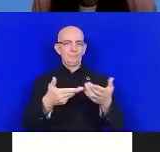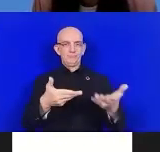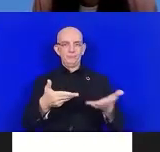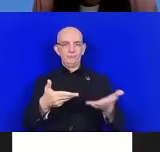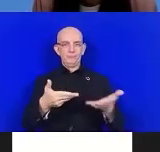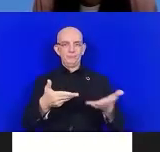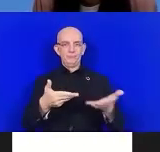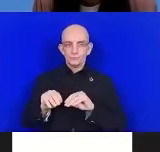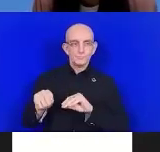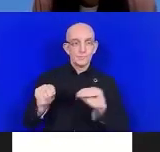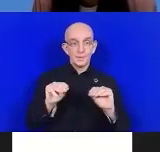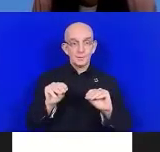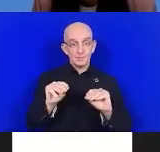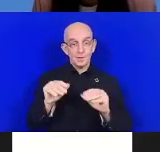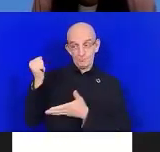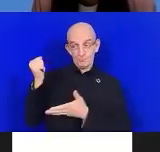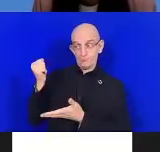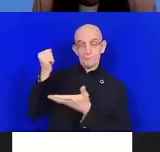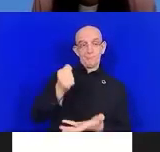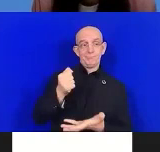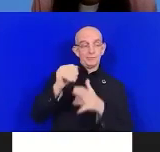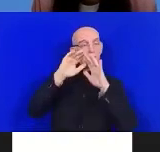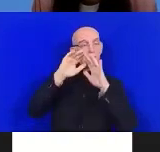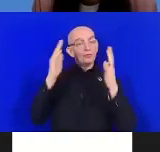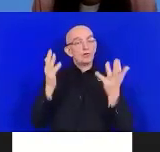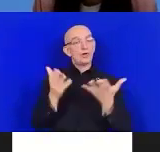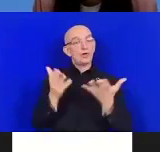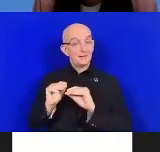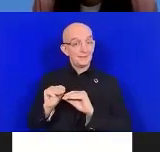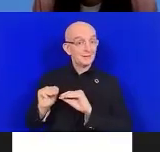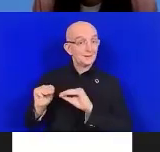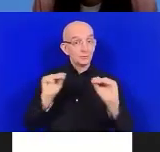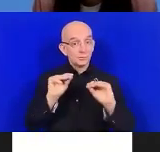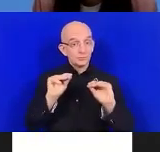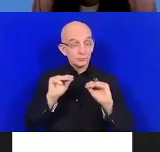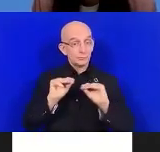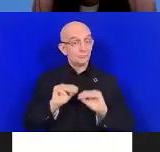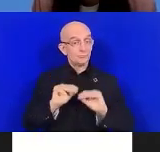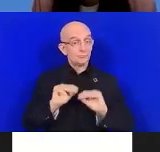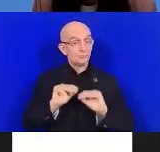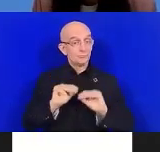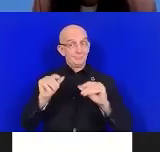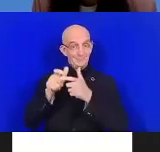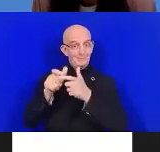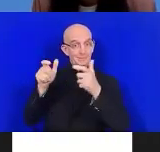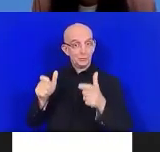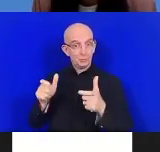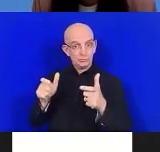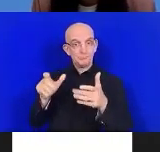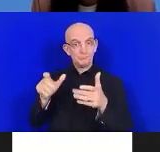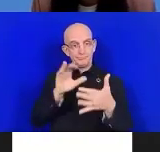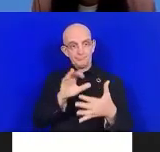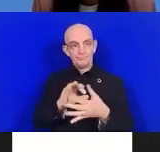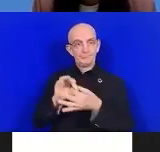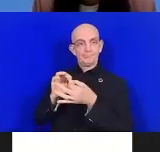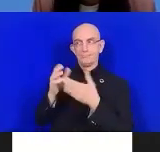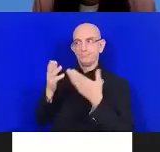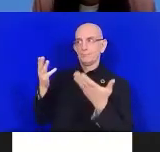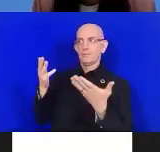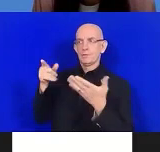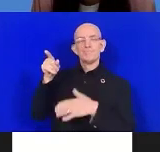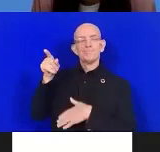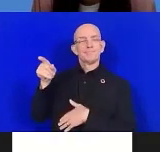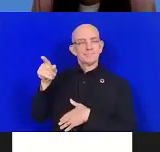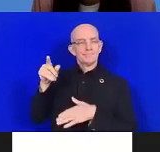Et sous la houlette, bien sûr, de l'initiative MCR 2030. Et ici, nous